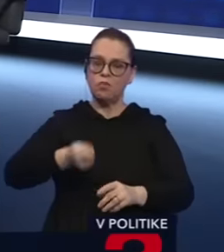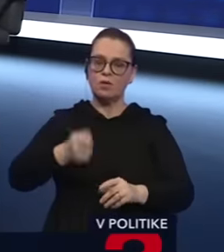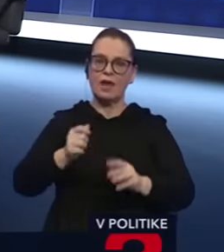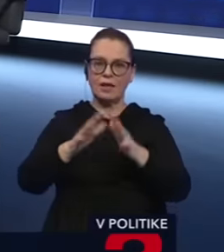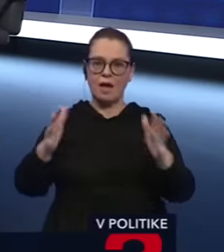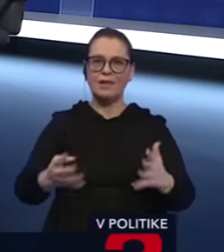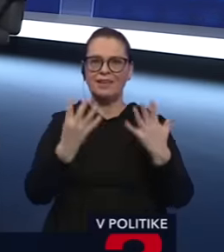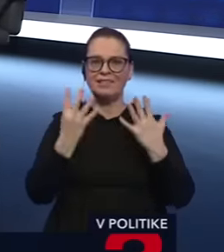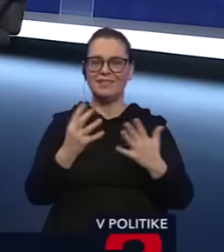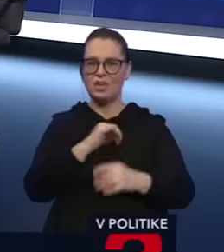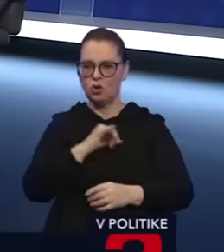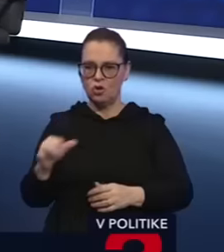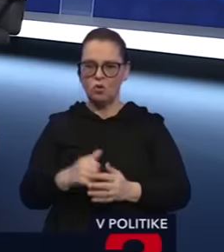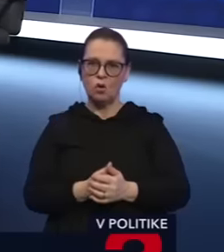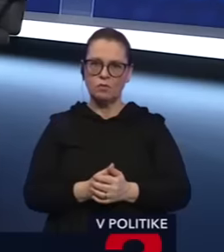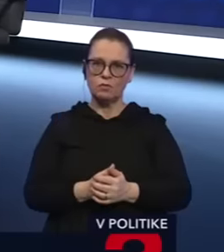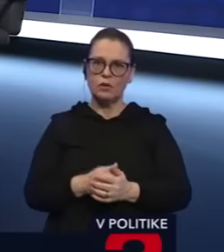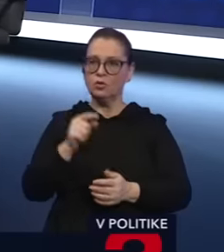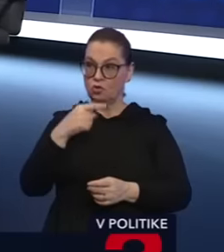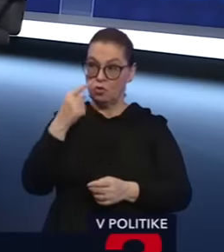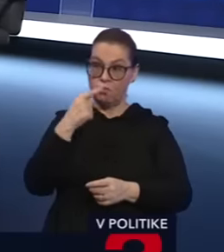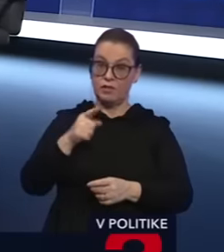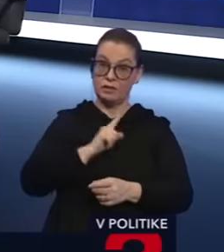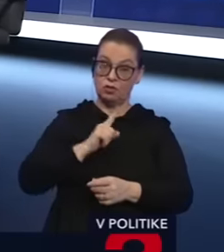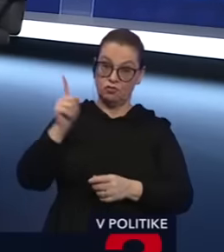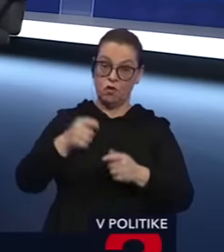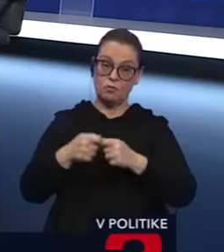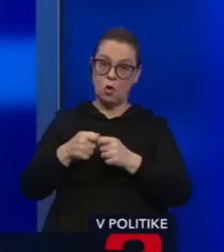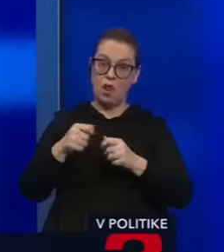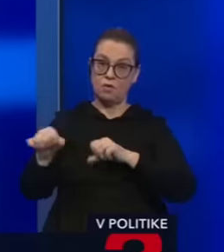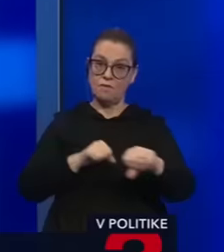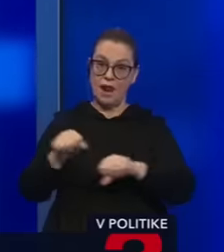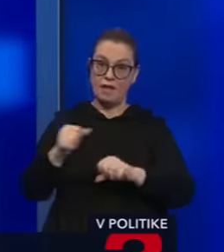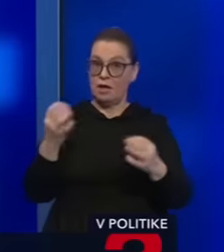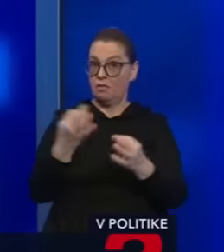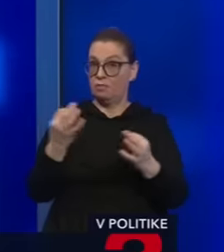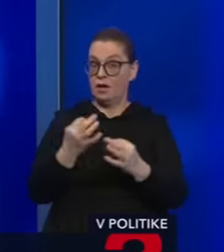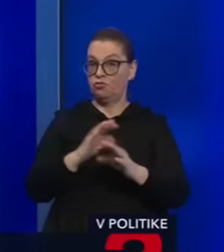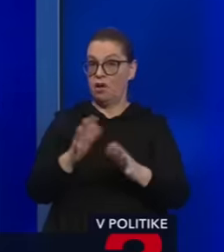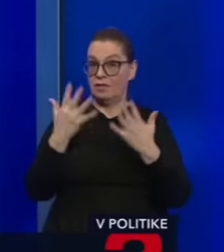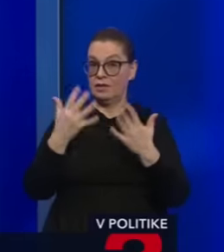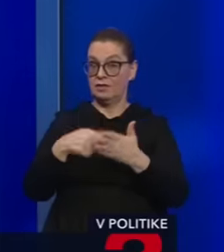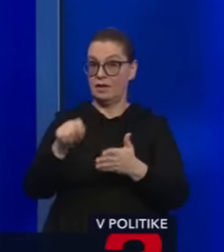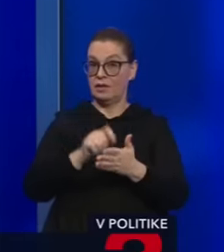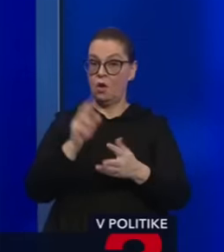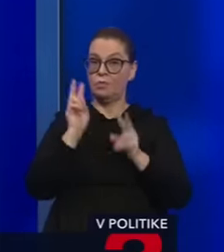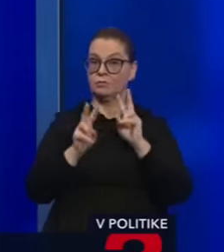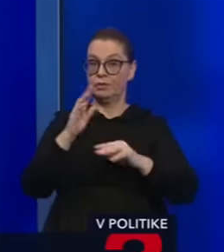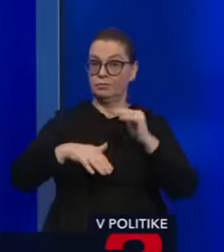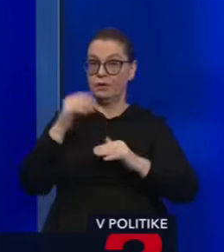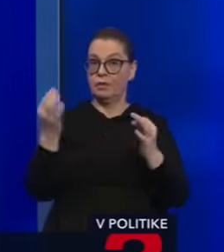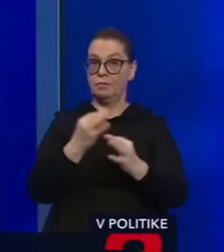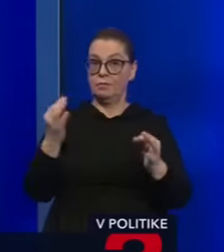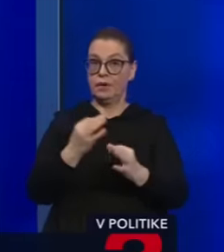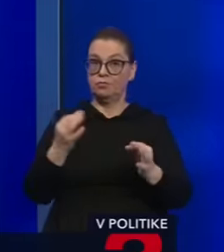kamenia 9 rokov. Čiže toto, hovoríte svojim vlastným kolegom vo vláde, že prečo sa len 10 kilometrov ďalnic stávalo, prečo